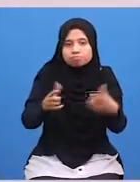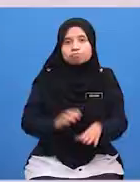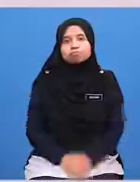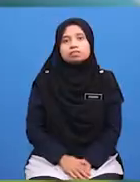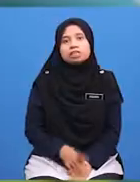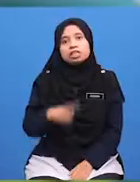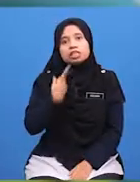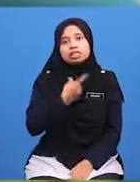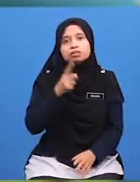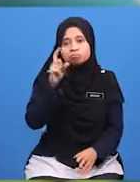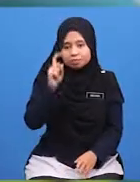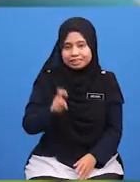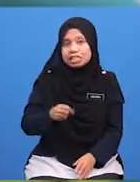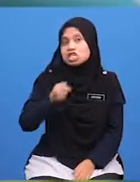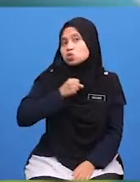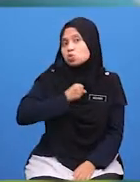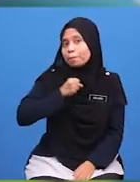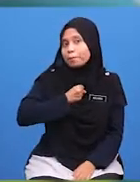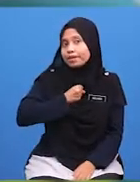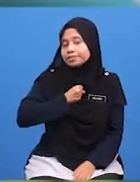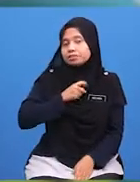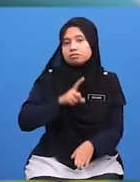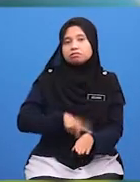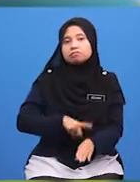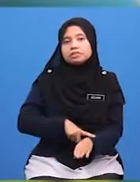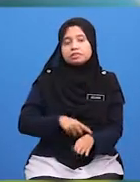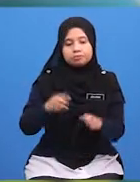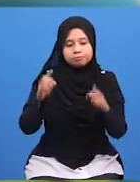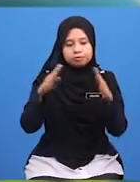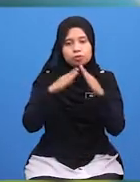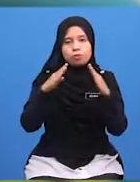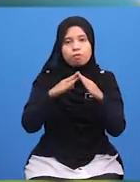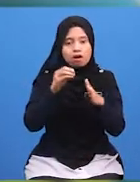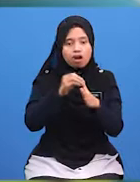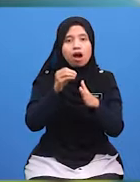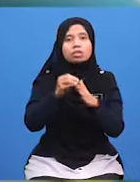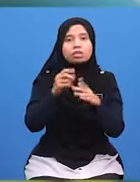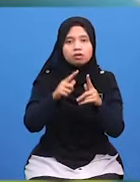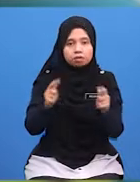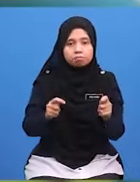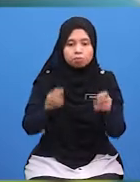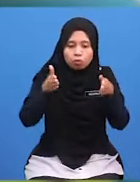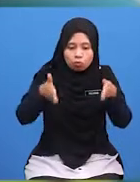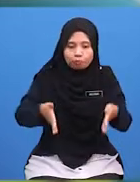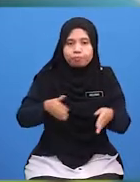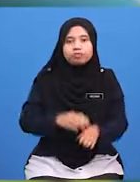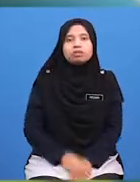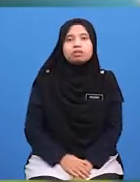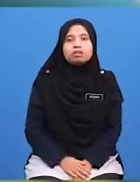Kita Hendaklah Bersopan Ketika Berada Di rumah Atau Tempat Orang